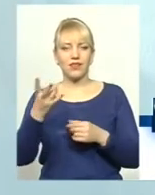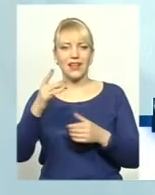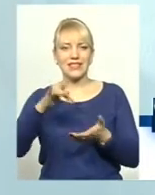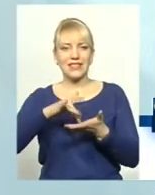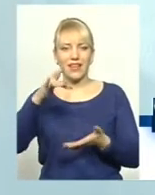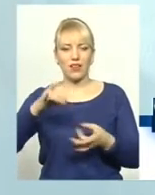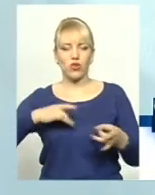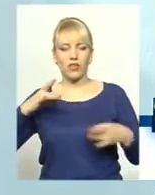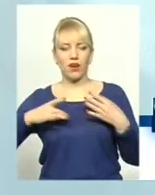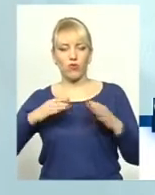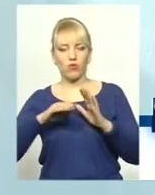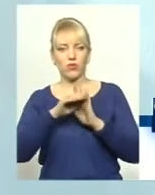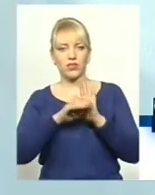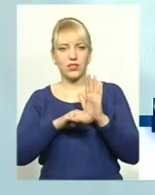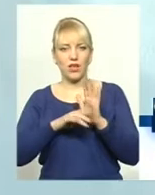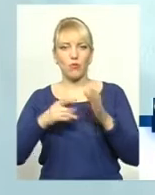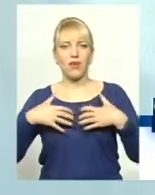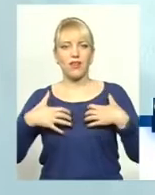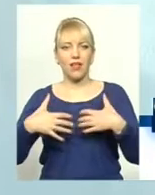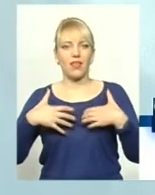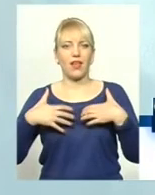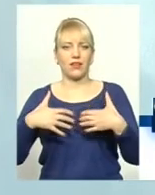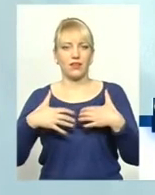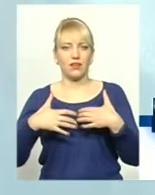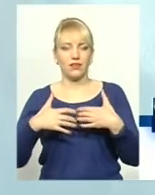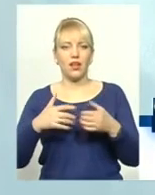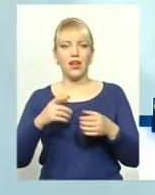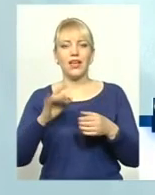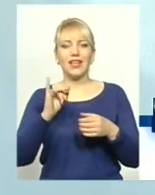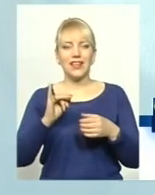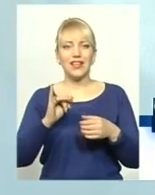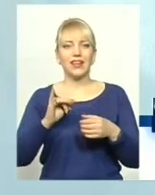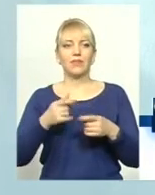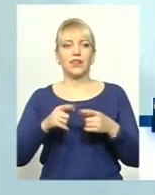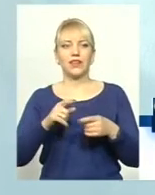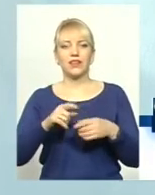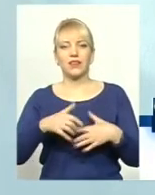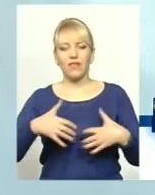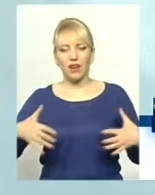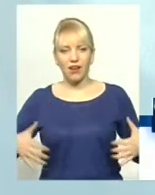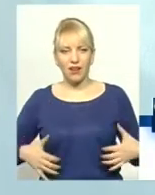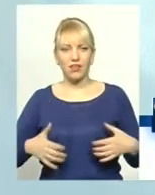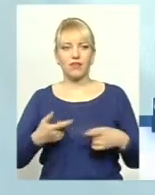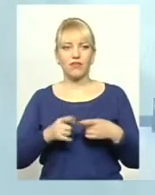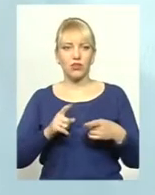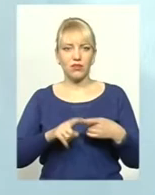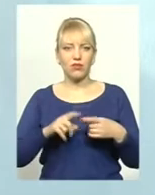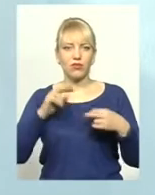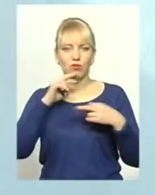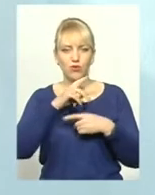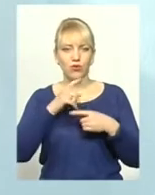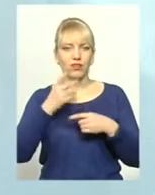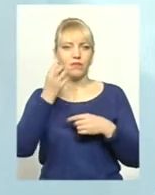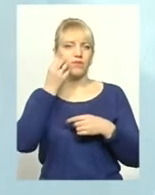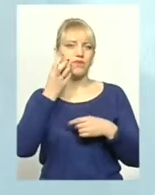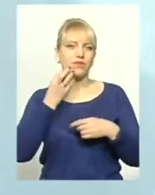швидко помирає, в неї виходить зупинка, дуже часто путають зі сквазом, тому що може бути піна з роту і конвульсії, то це самоотруєння. Трують